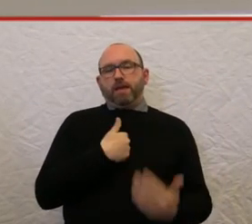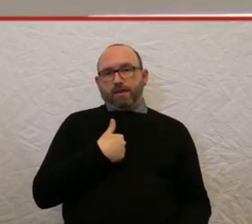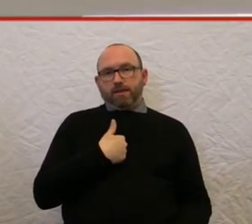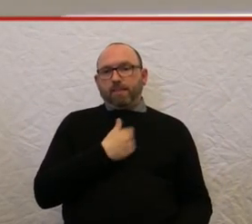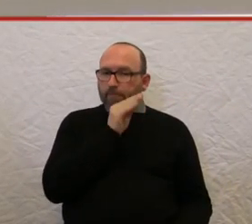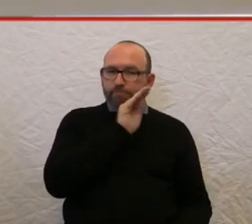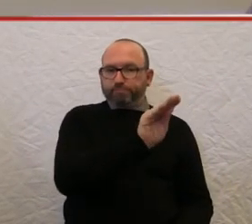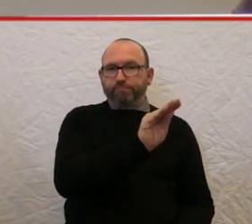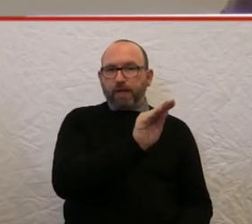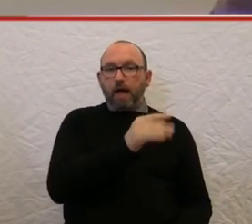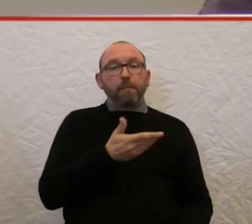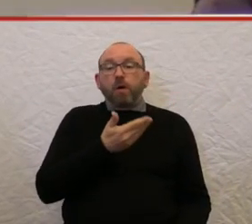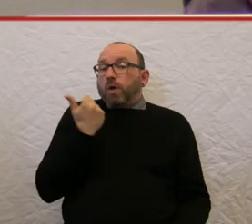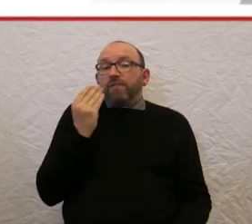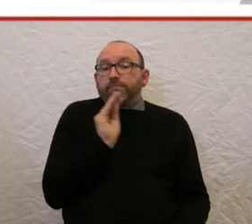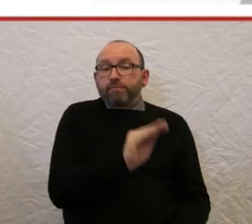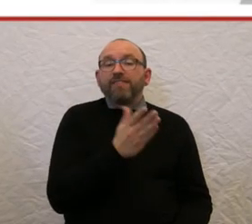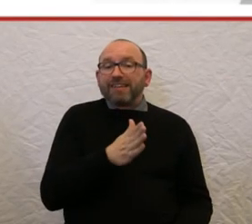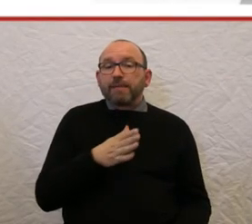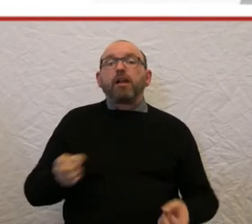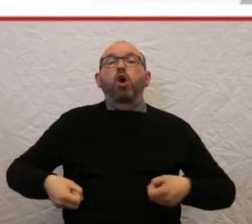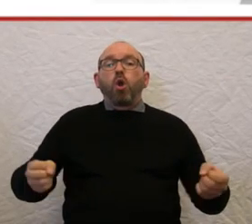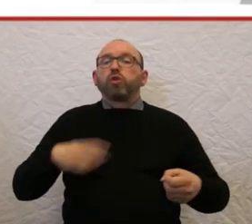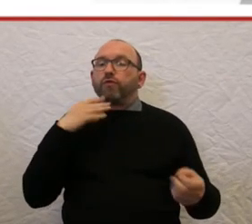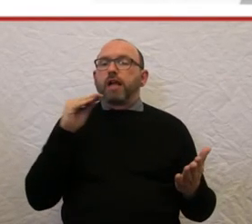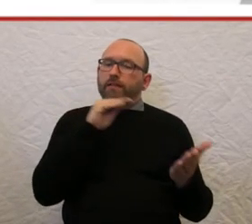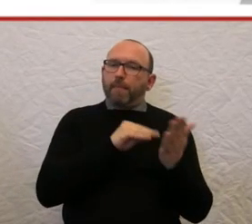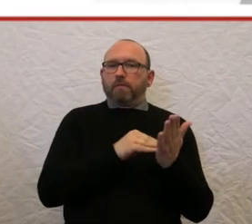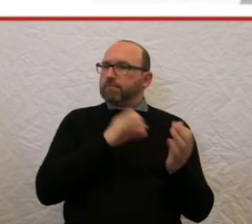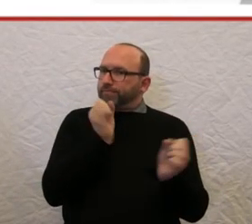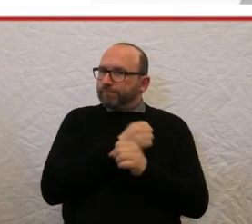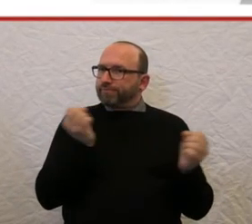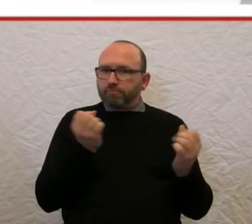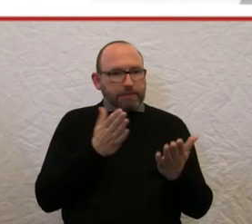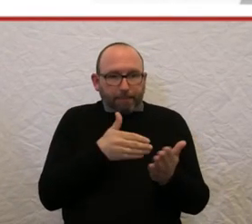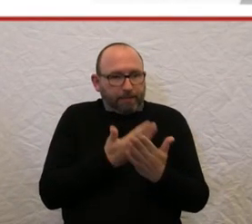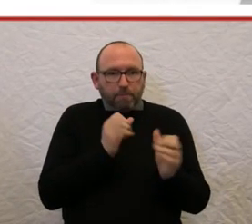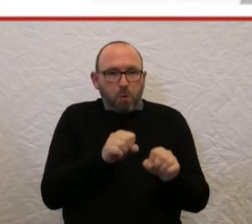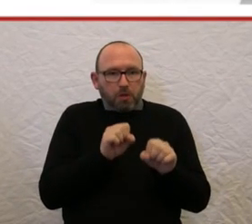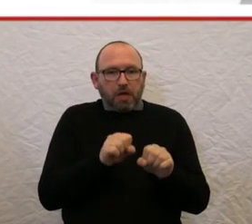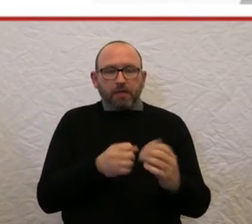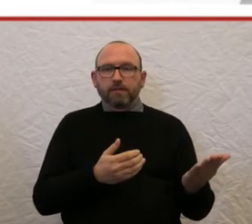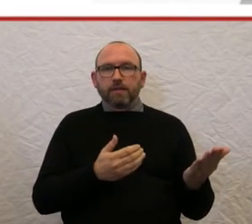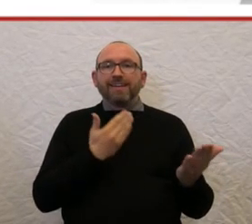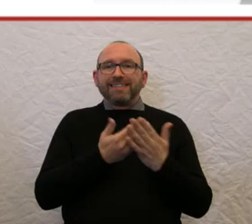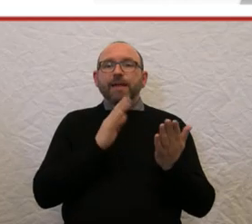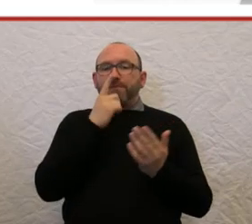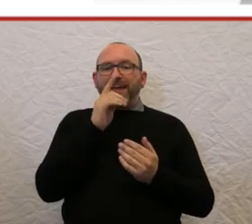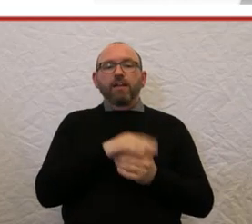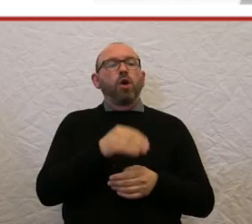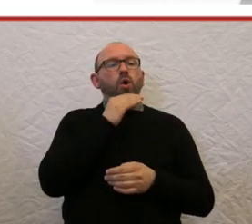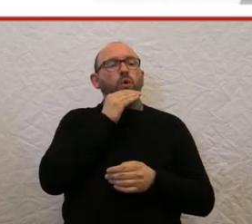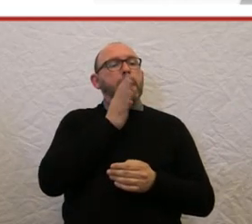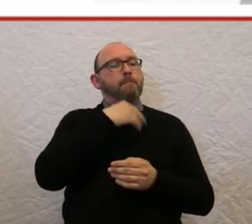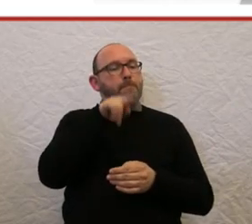Aber ich kann nicht sagen, dass ich meinen Rollstuhl mitnehmen möchte. Und ich finde, solange Hunde in diesem Land mehr